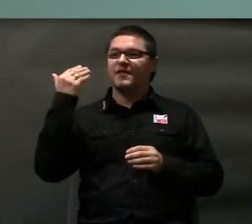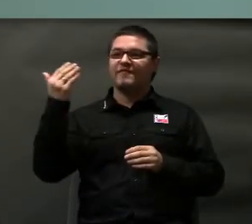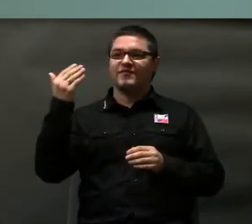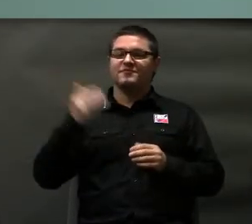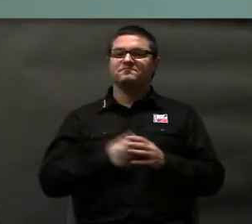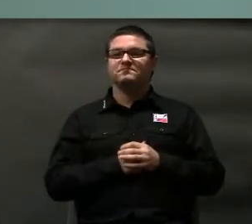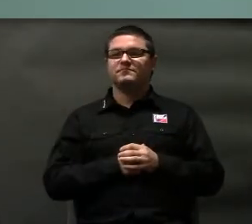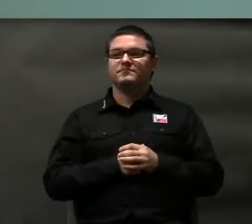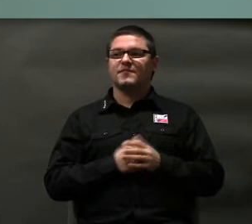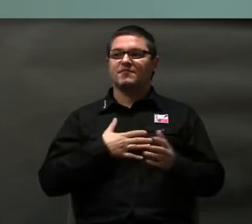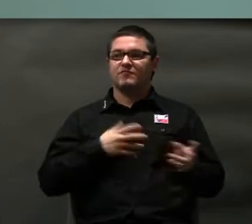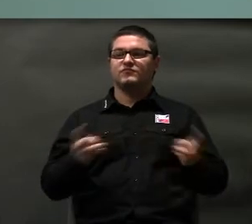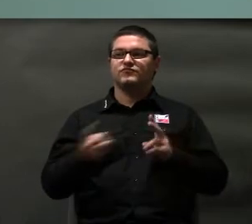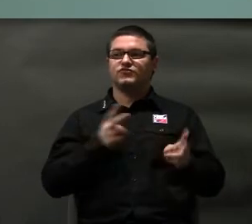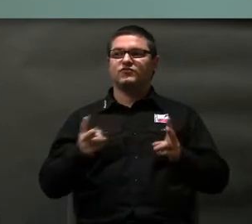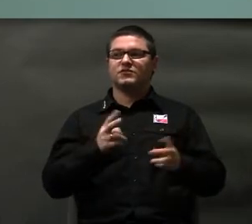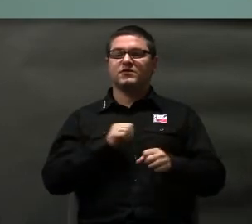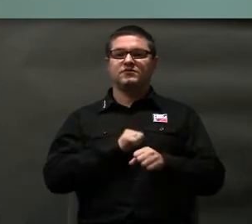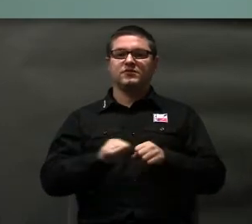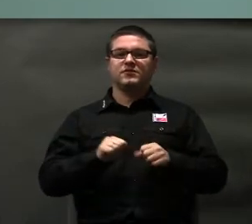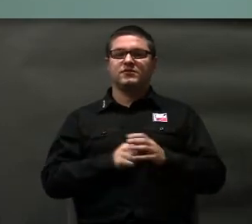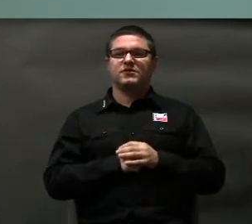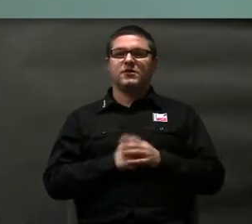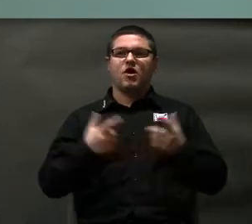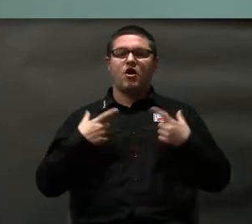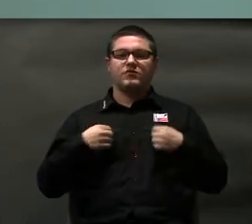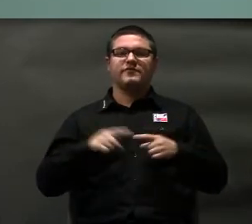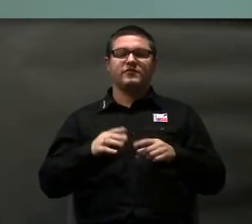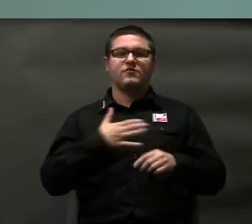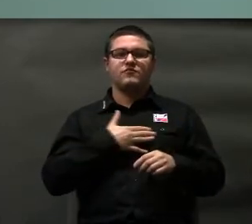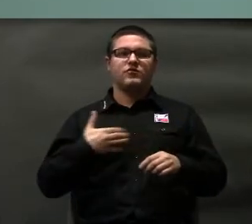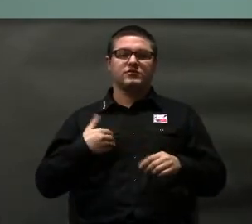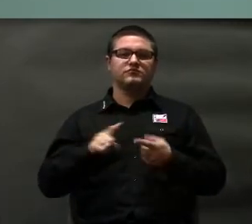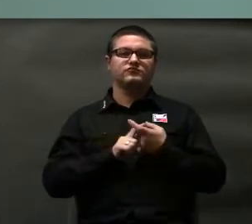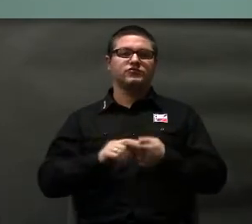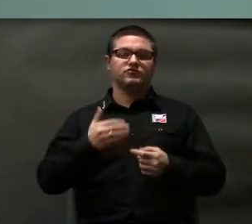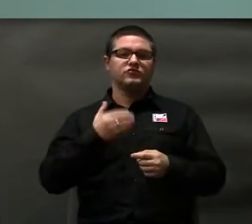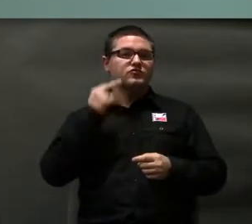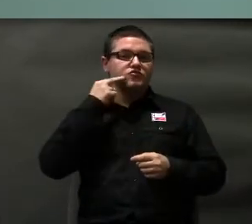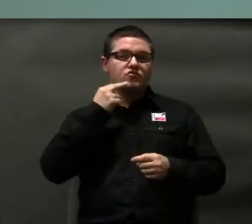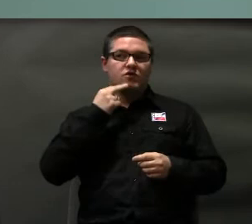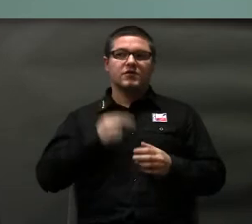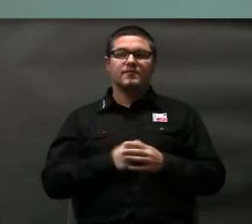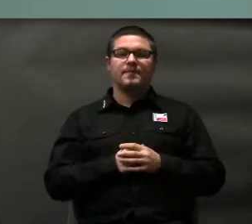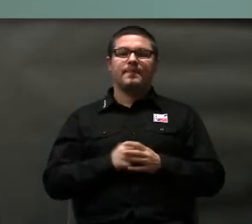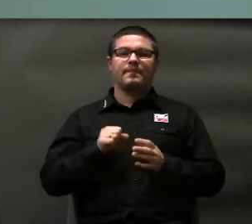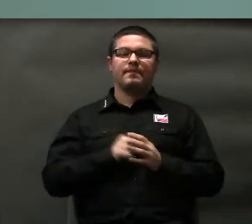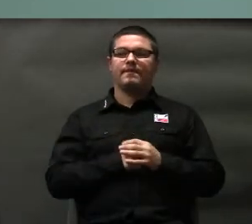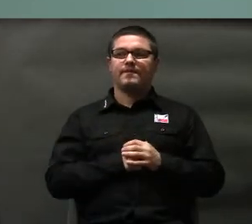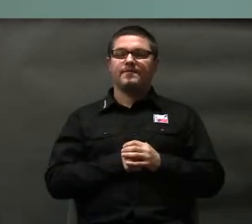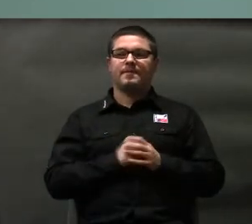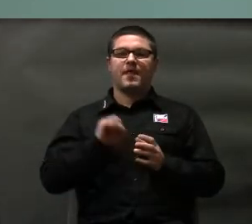Mamy tłumaczkę, która jest obecna w Polskim Związku Głuchych. Ania,